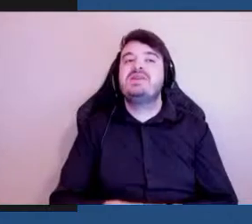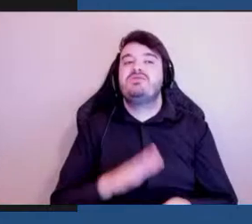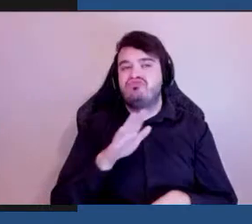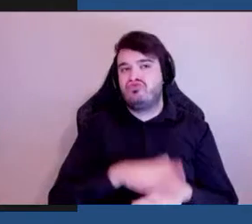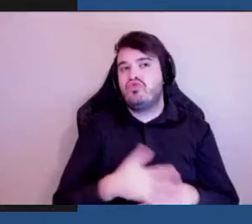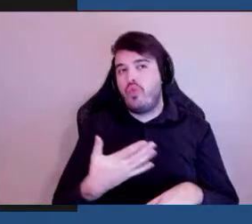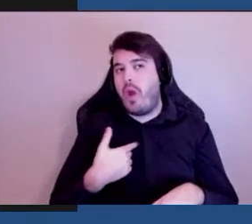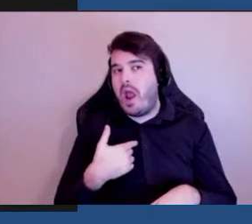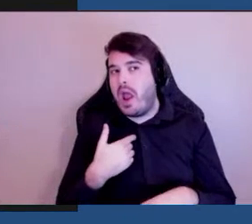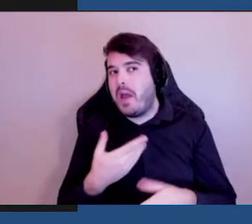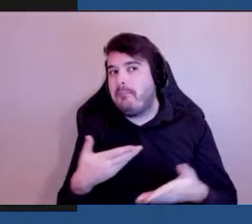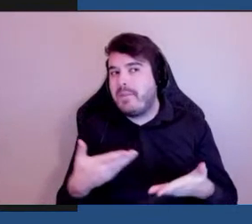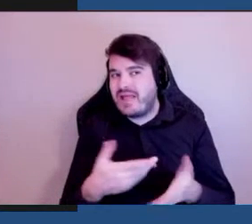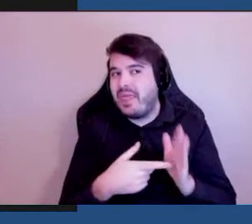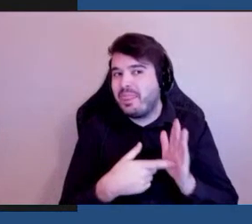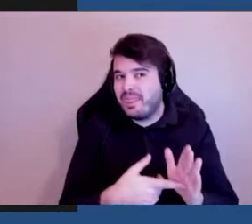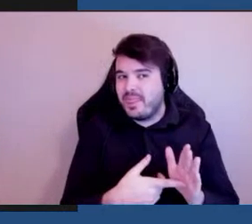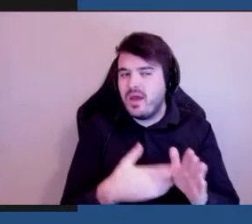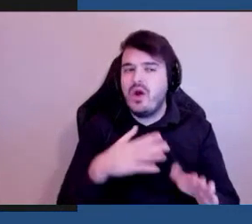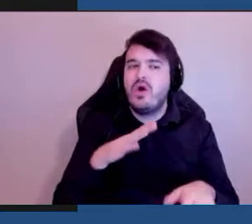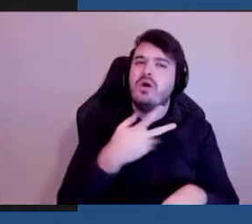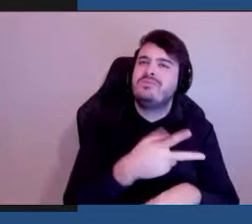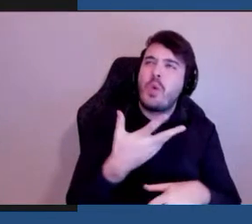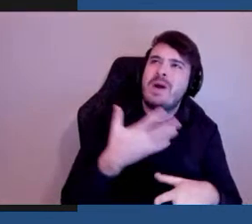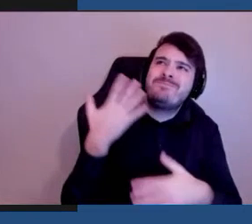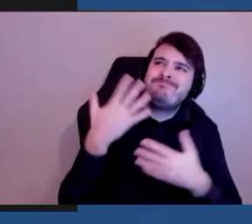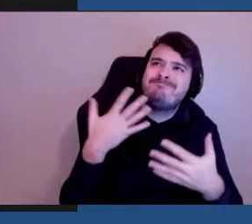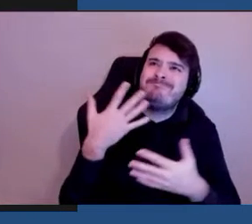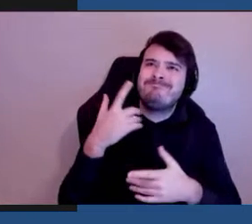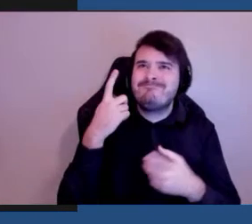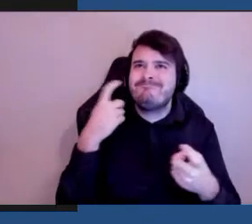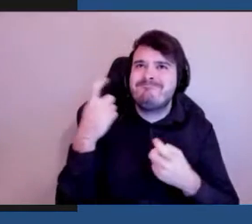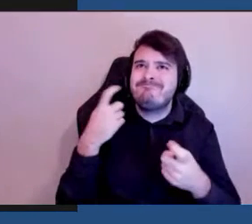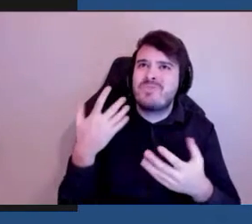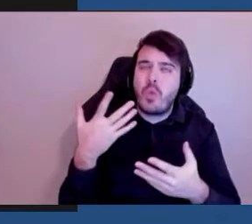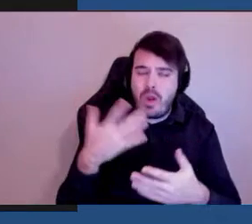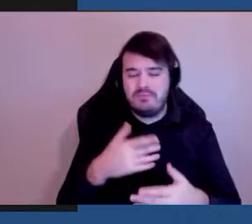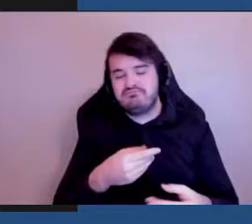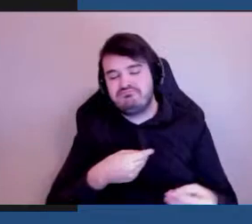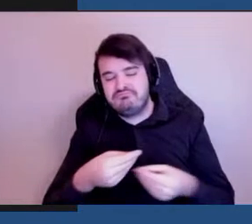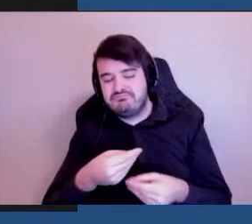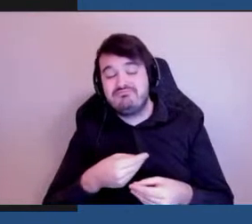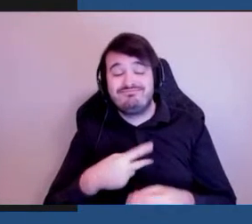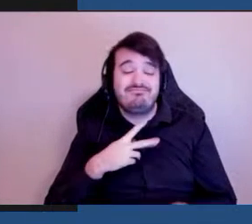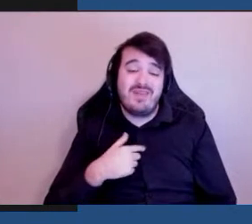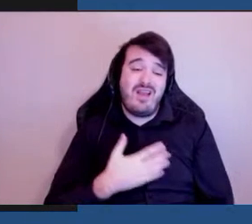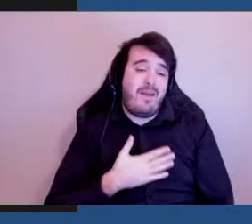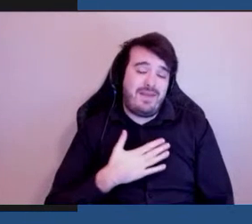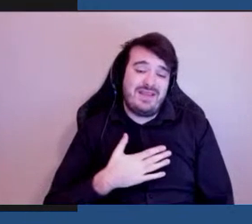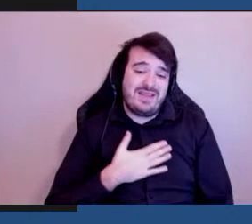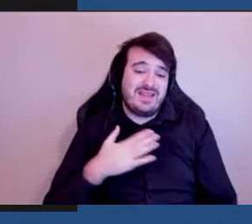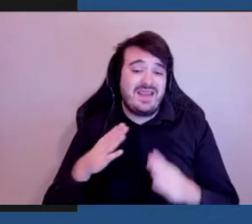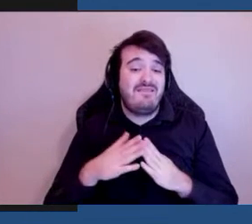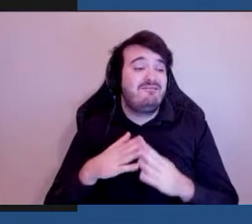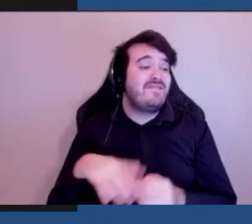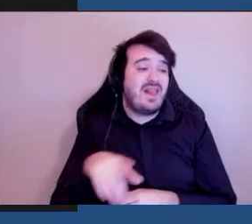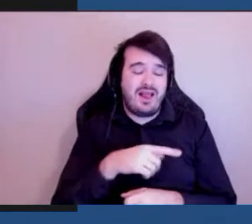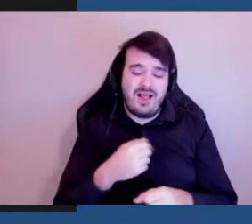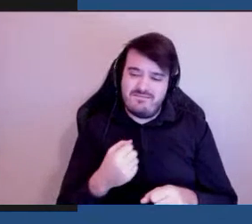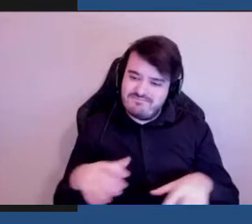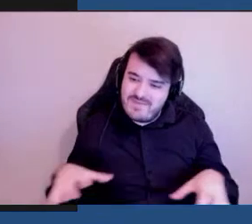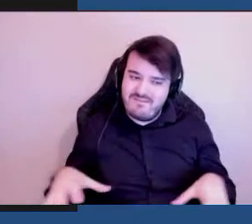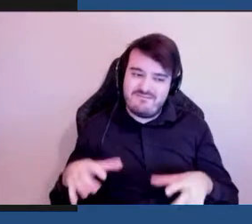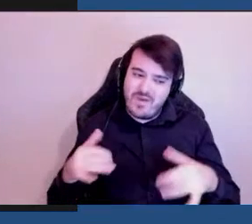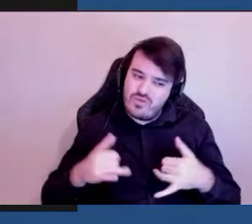sur leurs préoccupations. Alors, j'apprécie que la ville fait des efforts pour